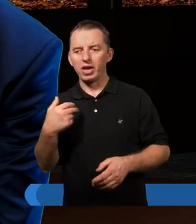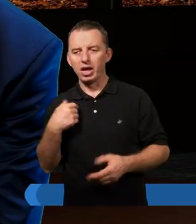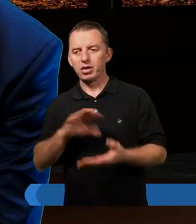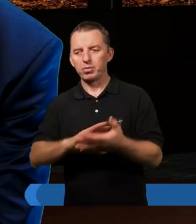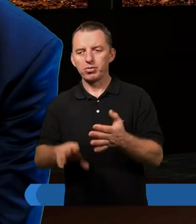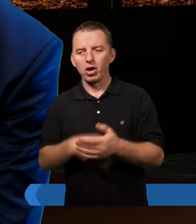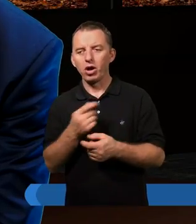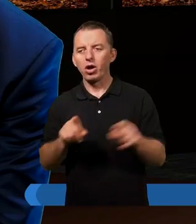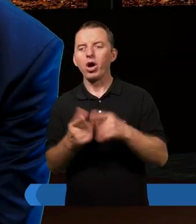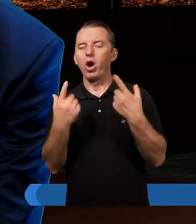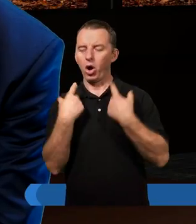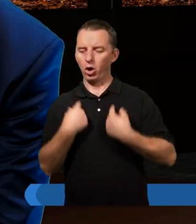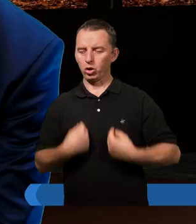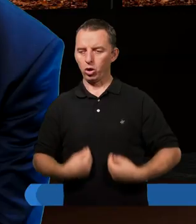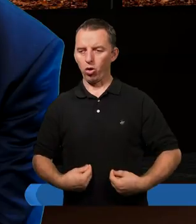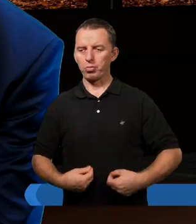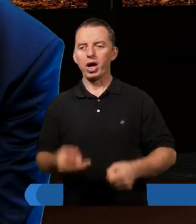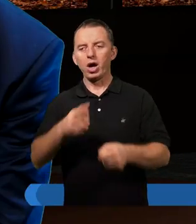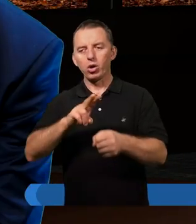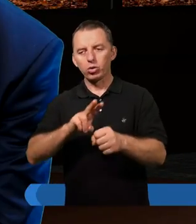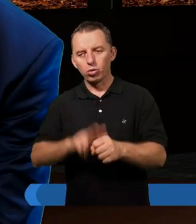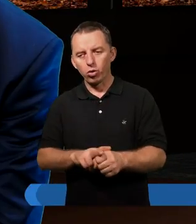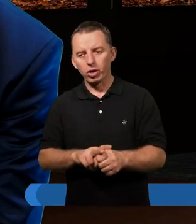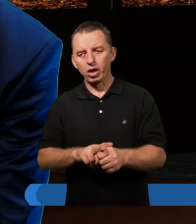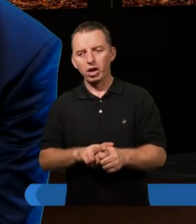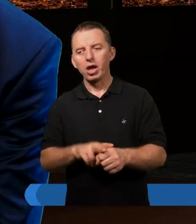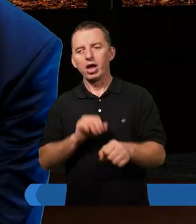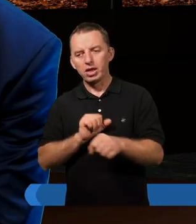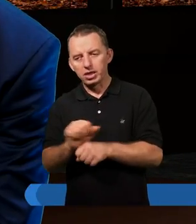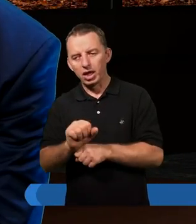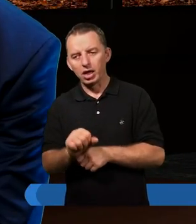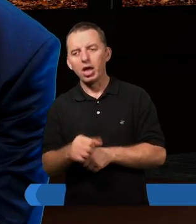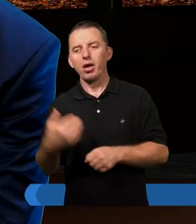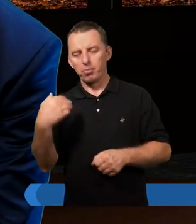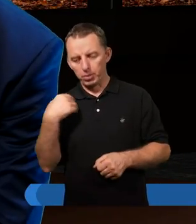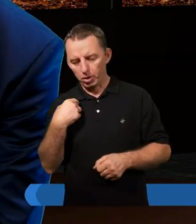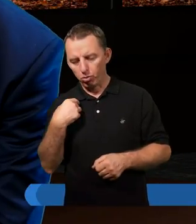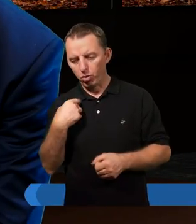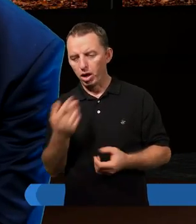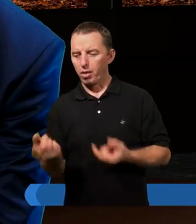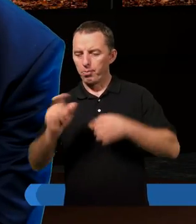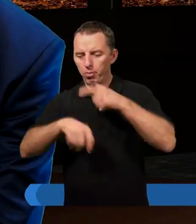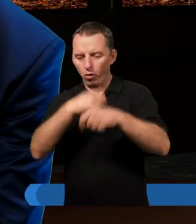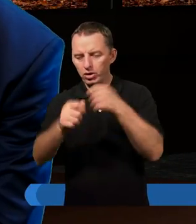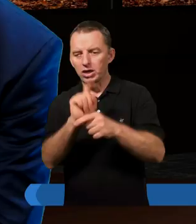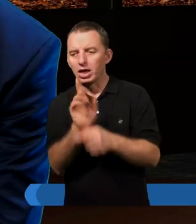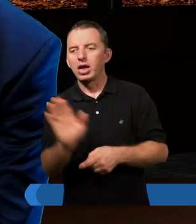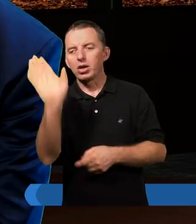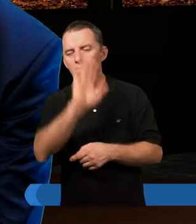oznacza osoba, która jest wybrana, aby była z Bogiem. I oczywiście